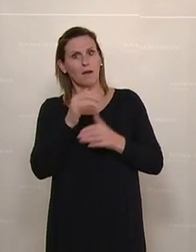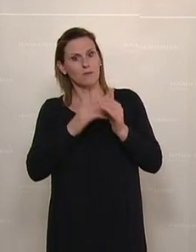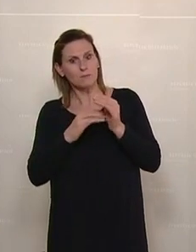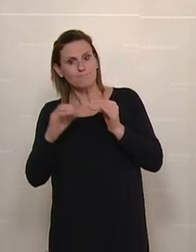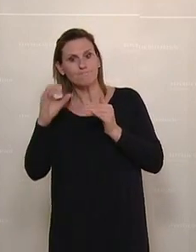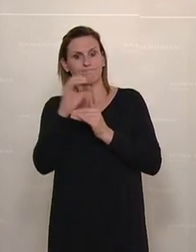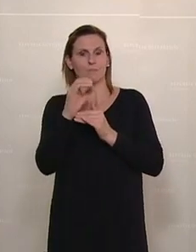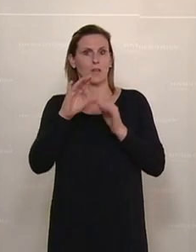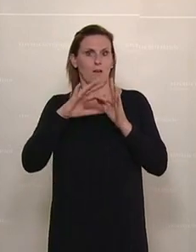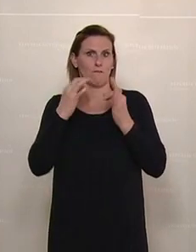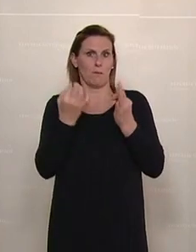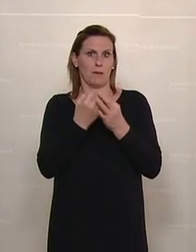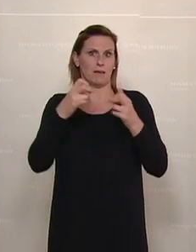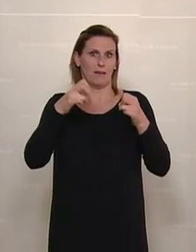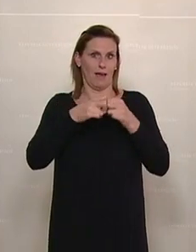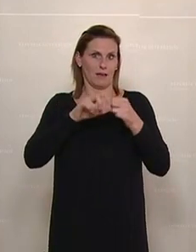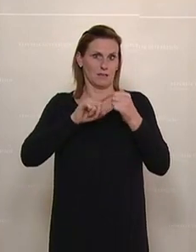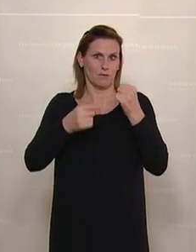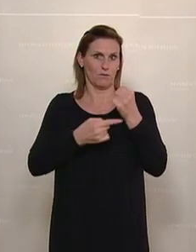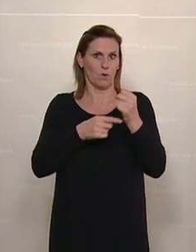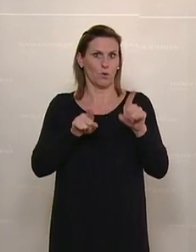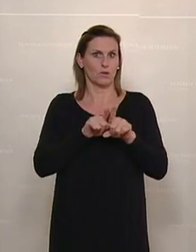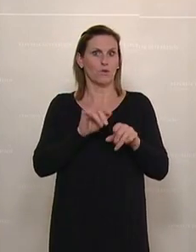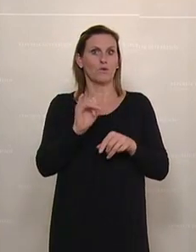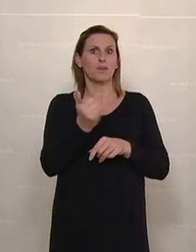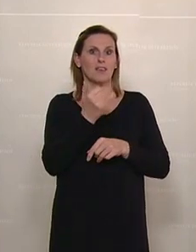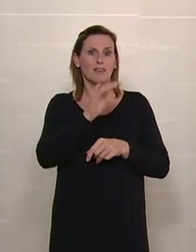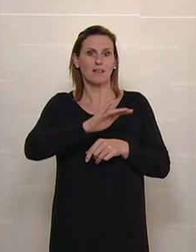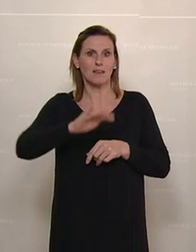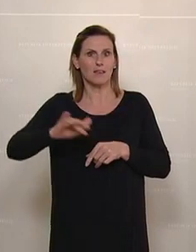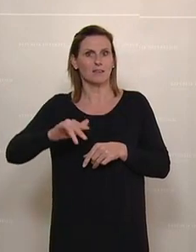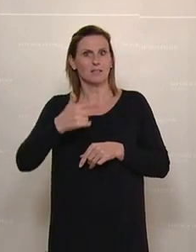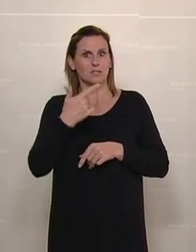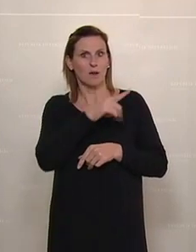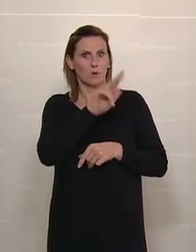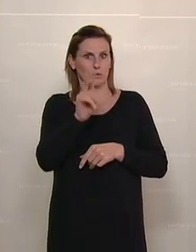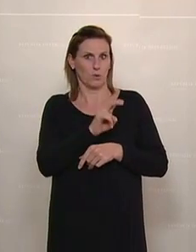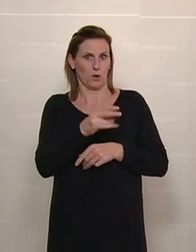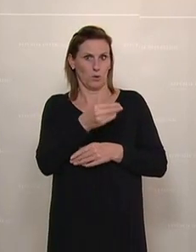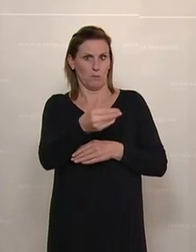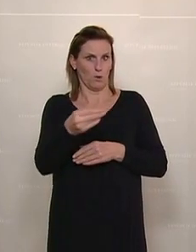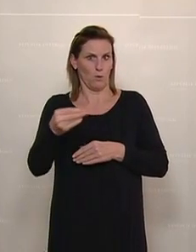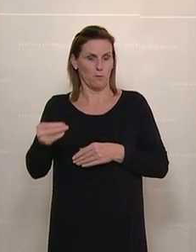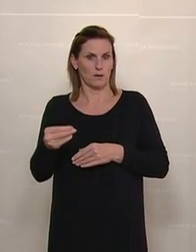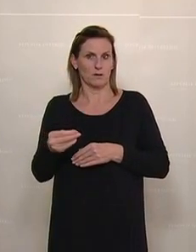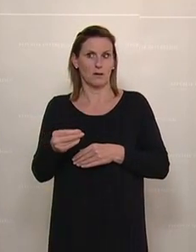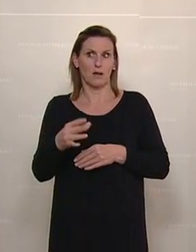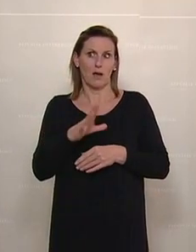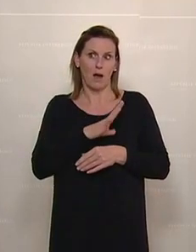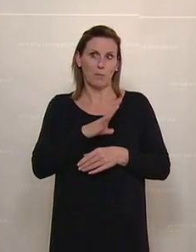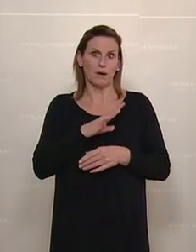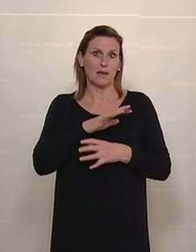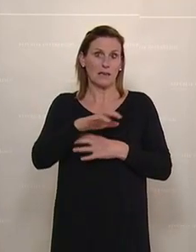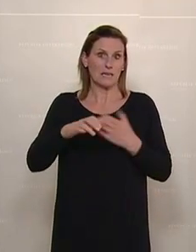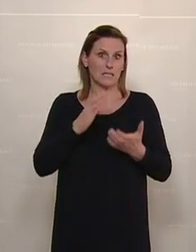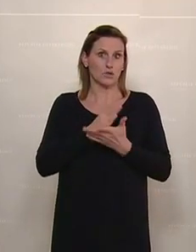Familienhärtefonds und auch zu diesen 200 Euro pro Kind für einkommensschwache Familien. Nur, die Krise dauert jetzt